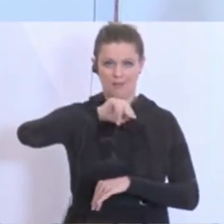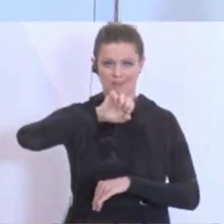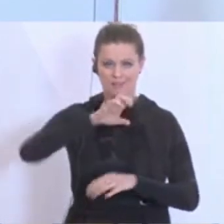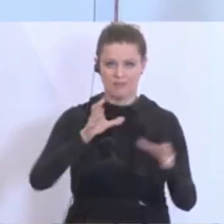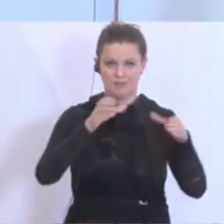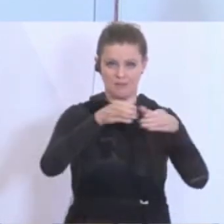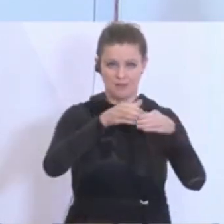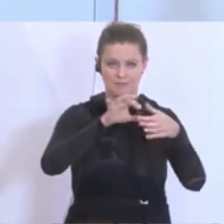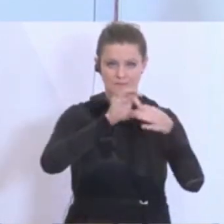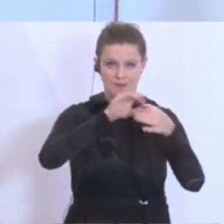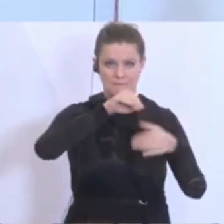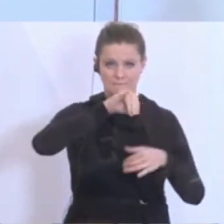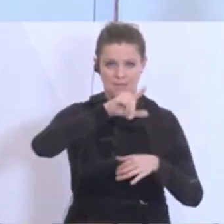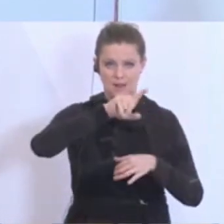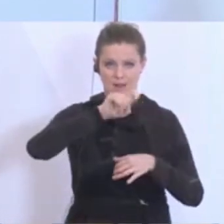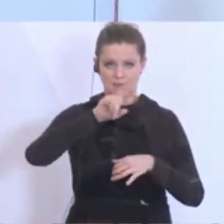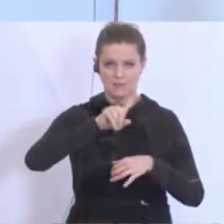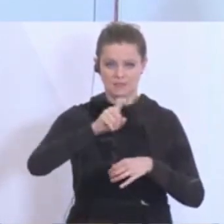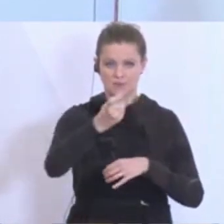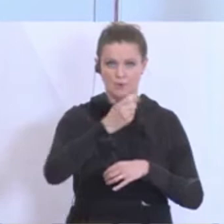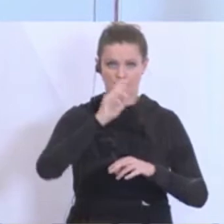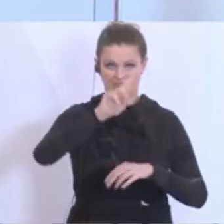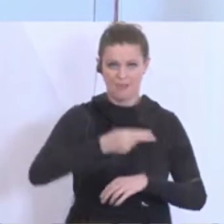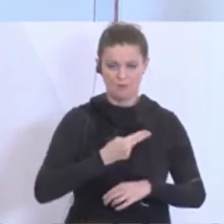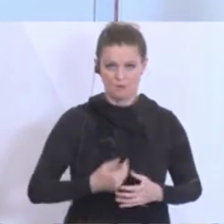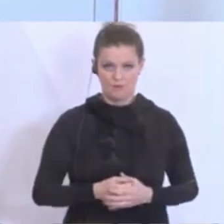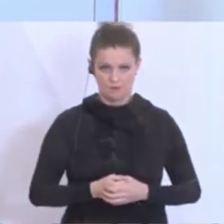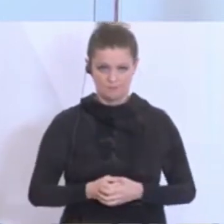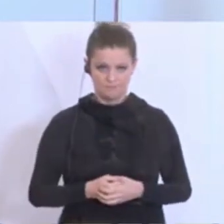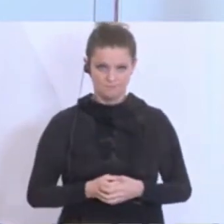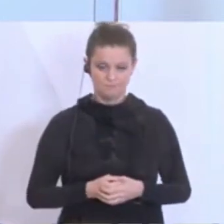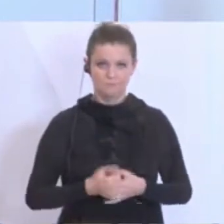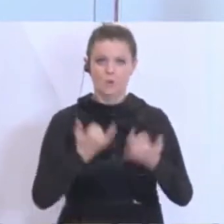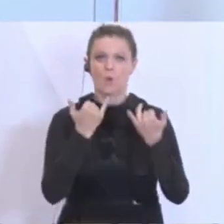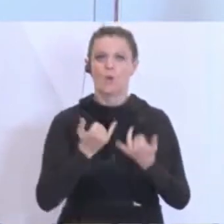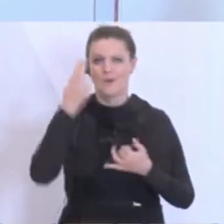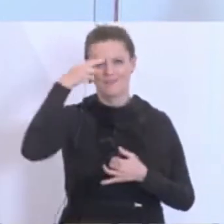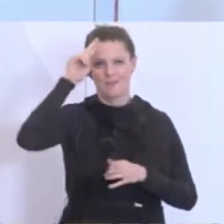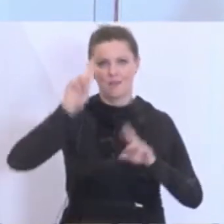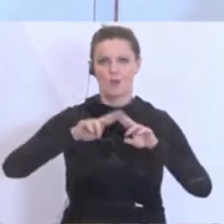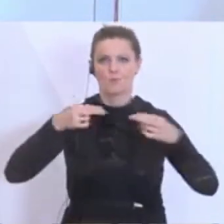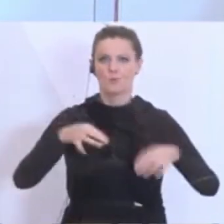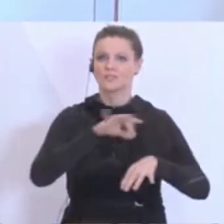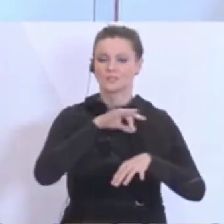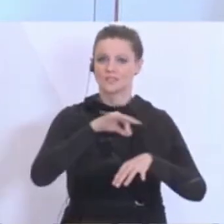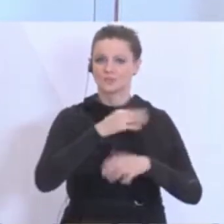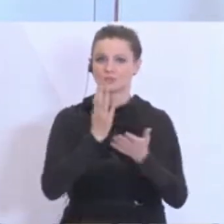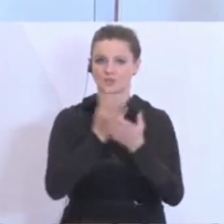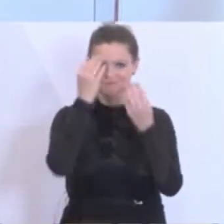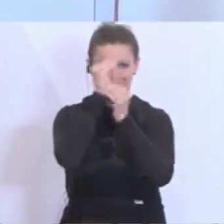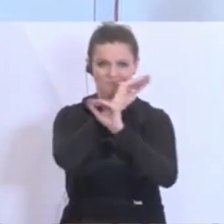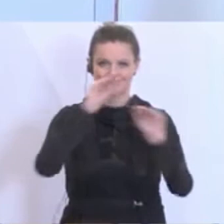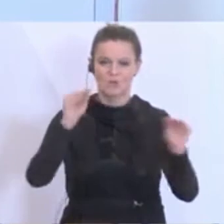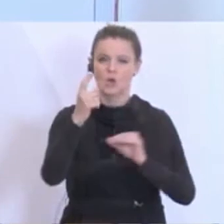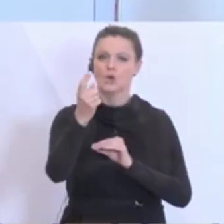einberufen werden. Denn auch wenn heute der Herr Bundeskanzler Lockerungen bekannt gegeben